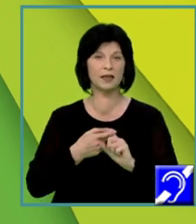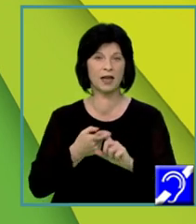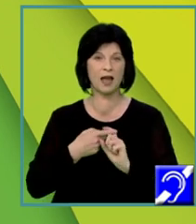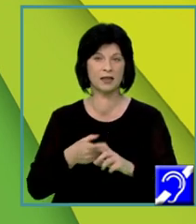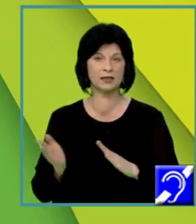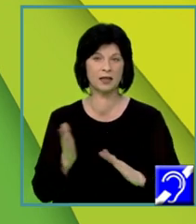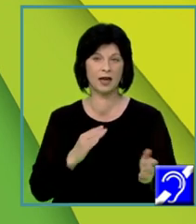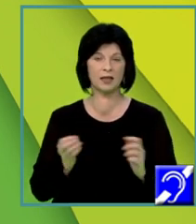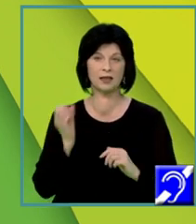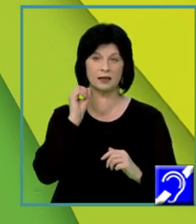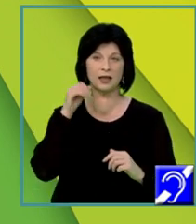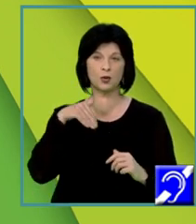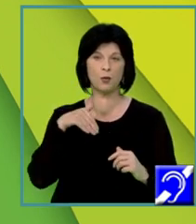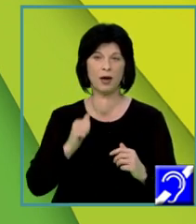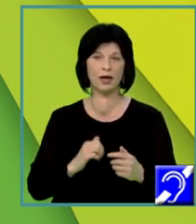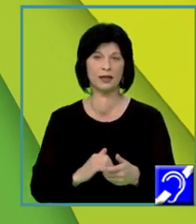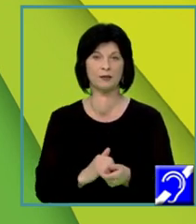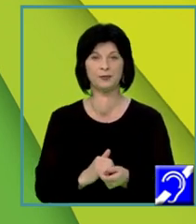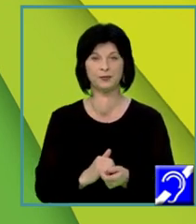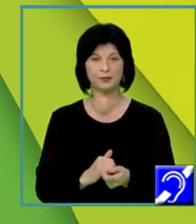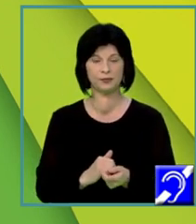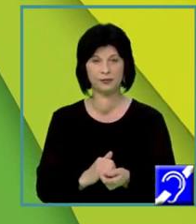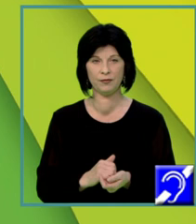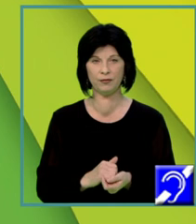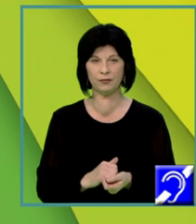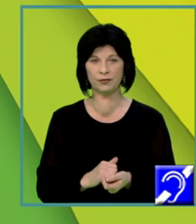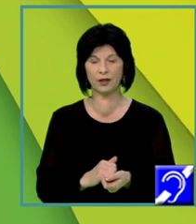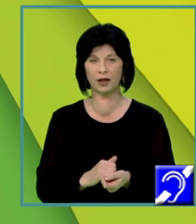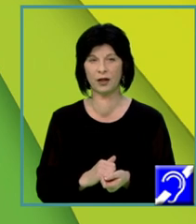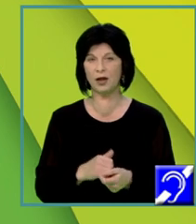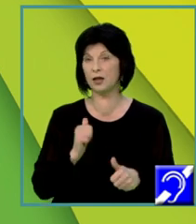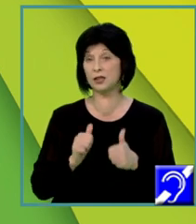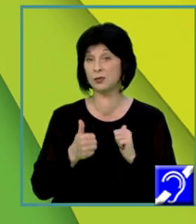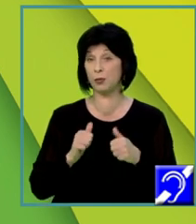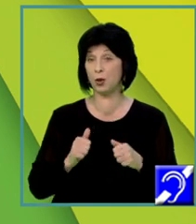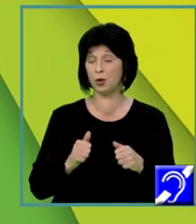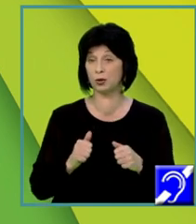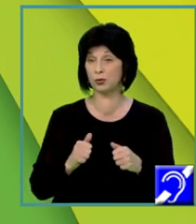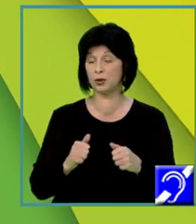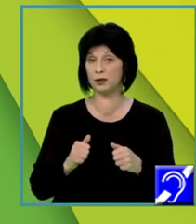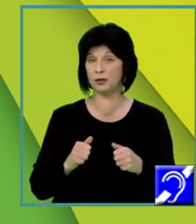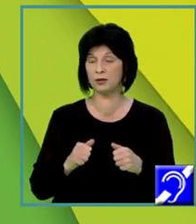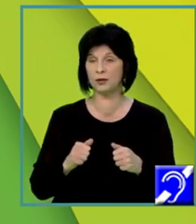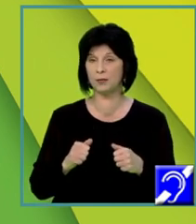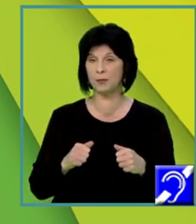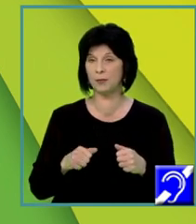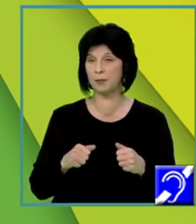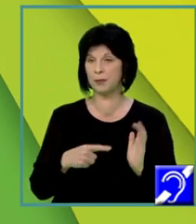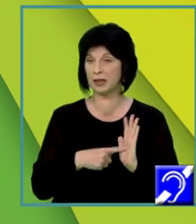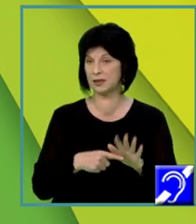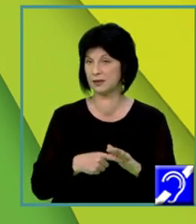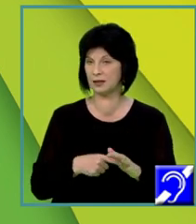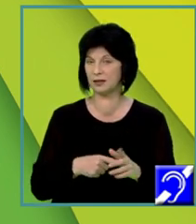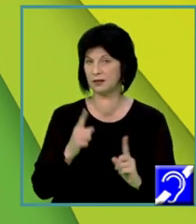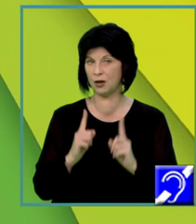Evident, sportul, pentru că implică activitate fizică, nu exclude anumite riscuri sau pericole. Unele sunt minime, sunt